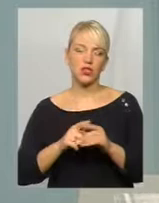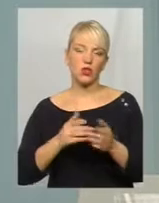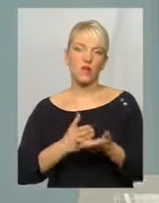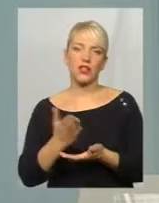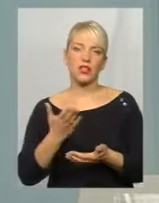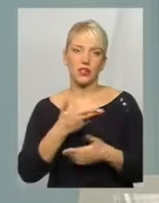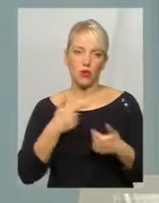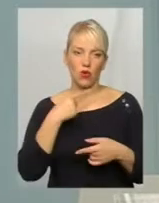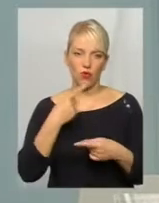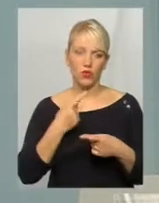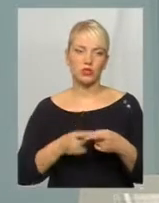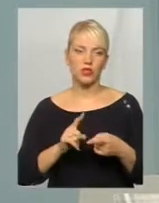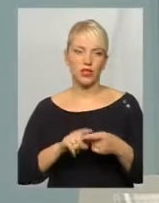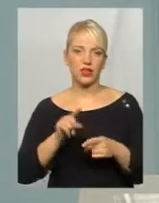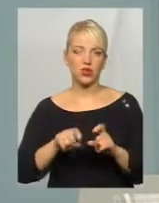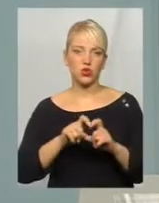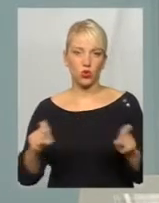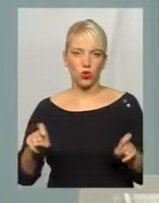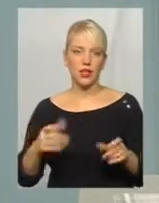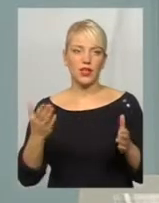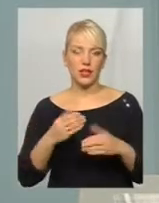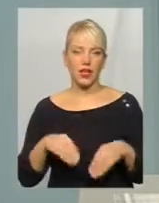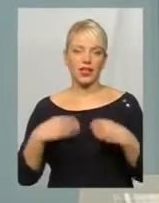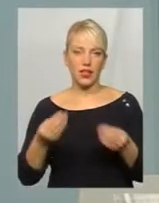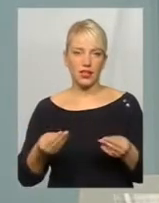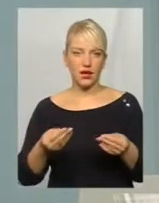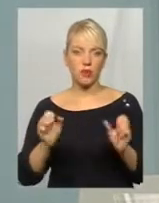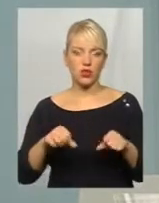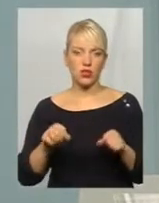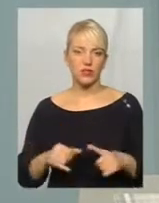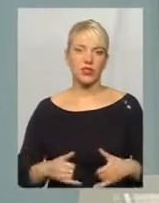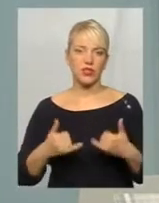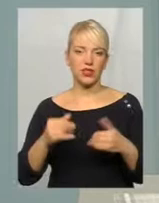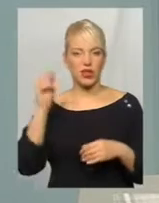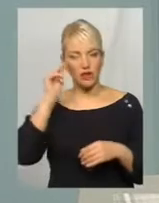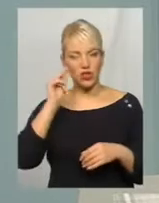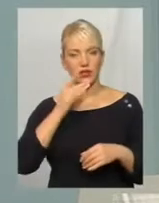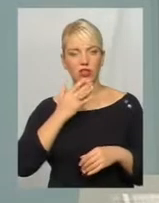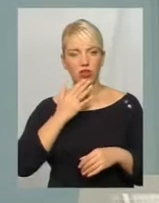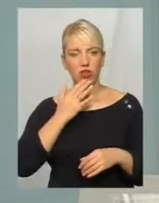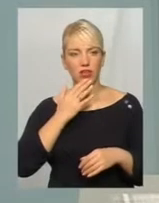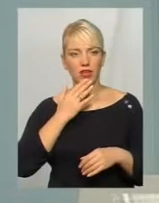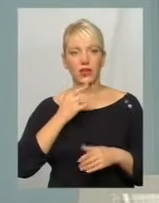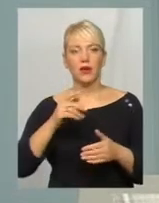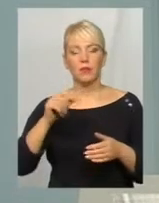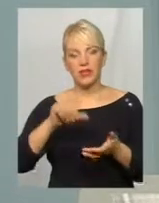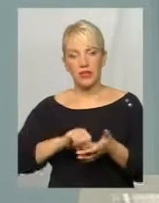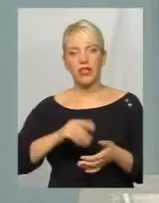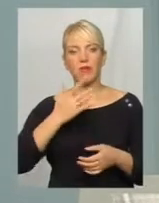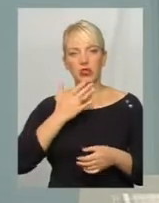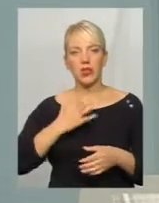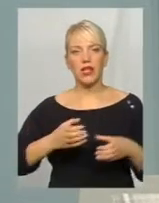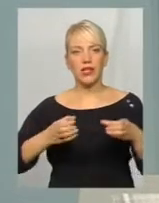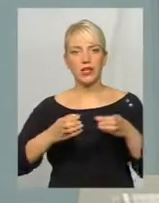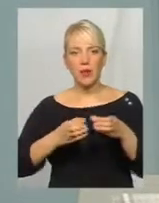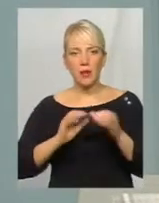про який ми говоримо. Це та школа, яка дає можливості для навчання представникам національних меншин